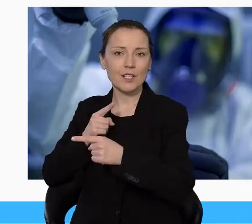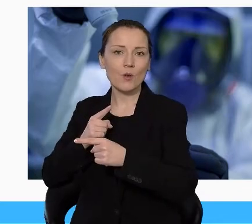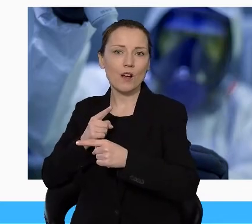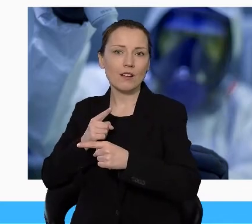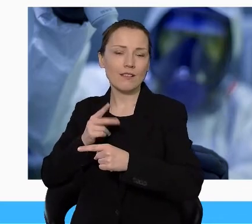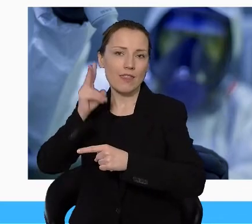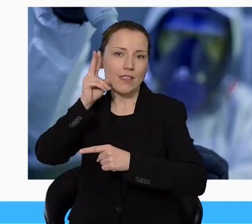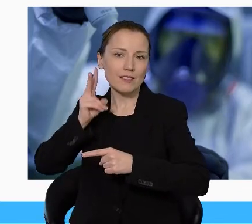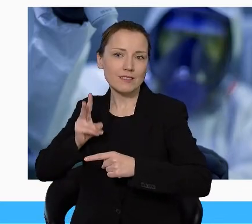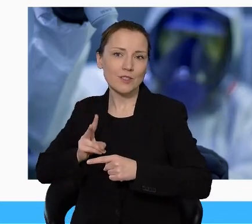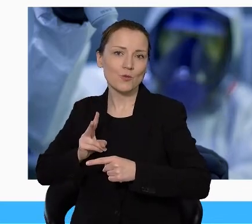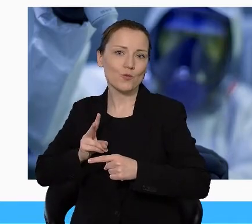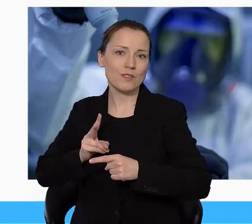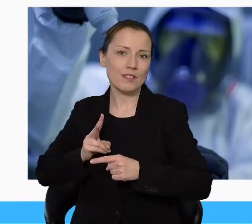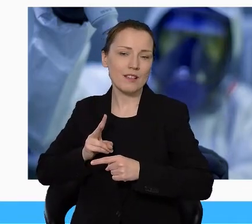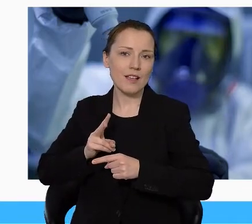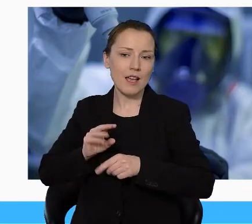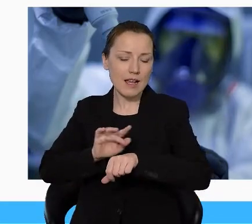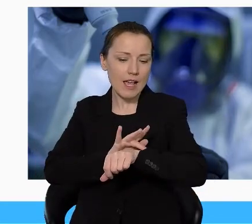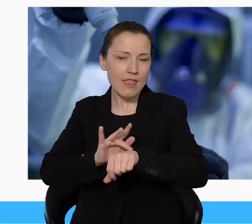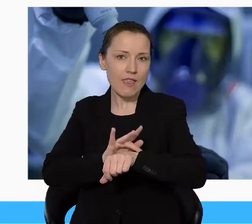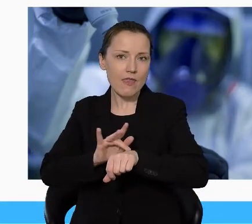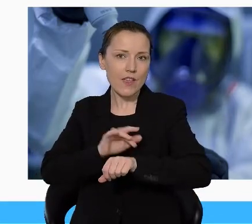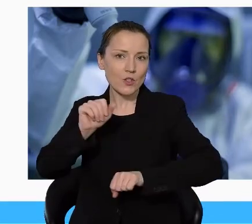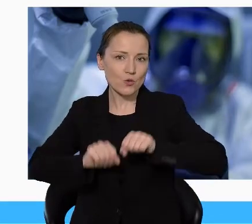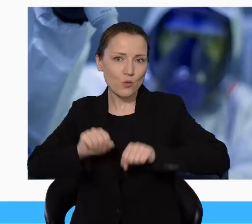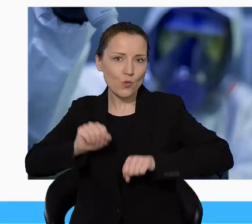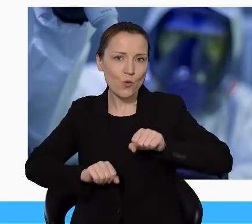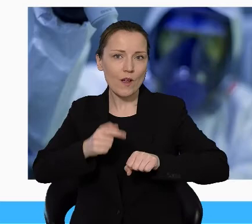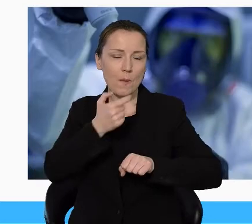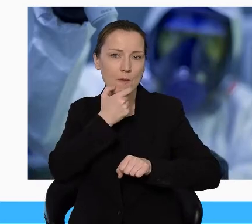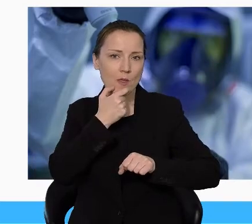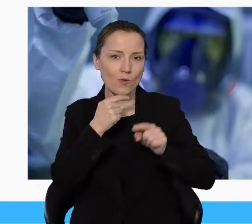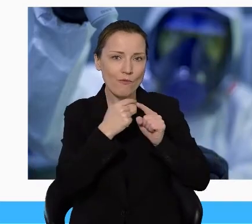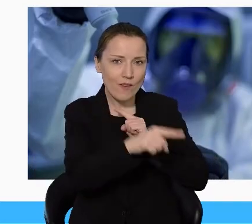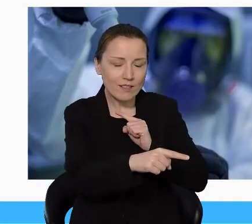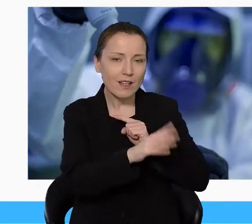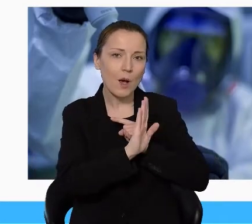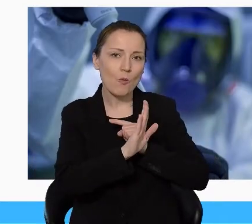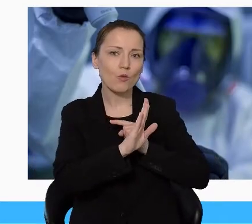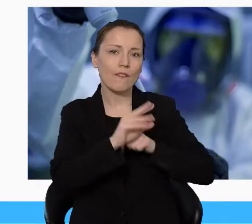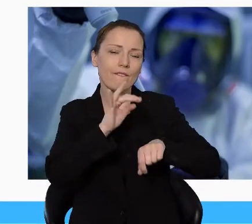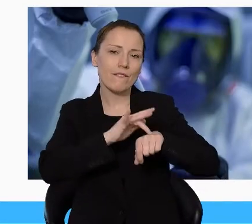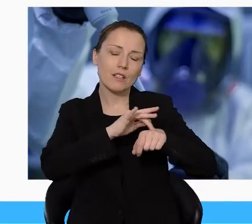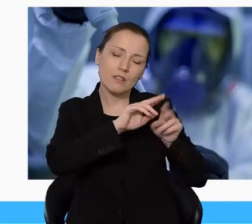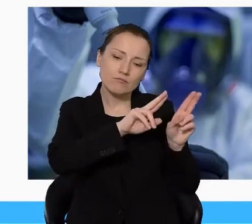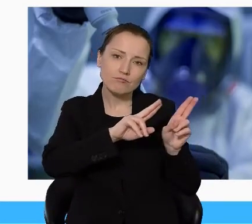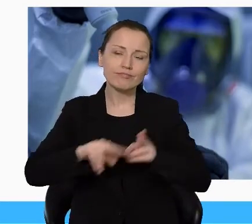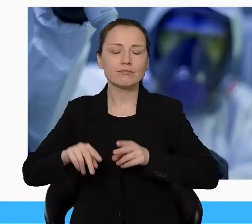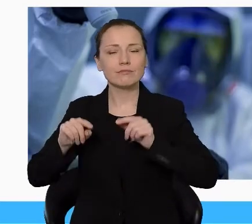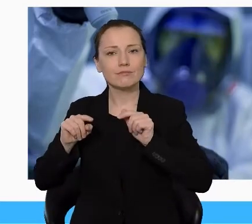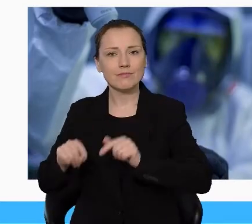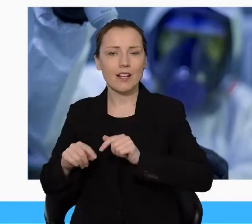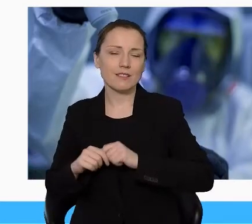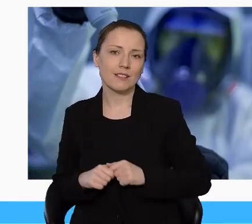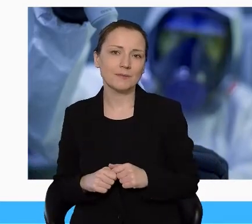Instytucie Genetyki Sądowej w Bydgoszczy. związku z tym to natomiast wynik oczywiście z miejsca pobrania